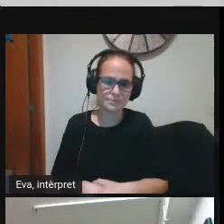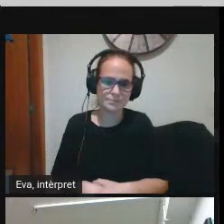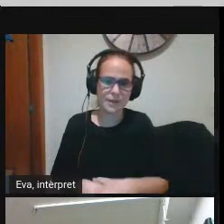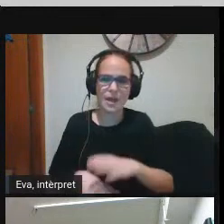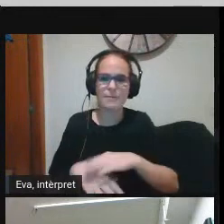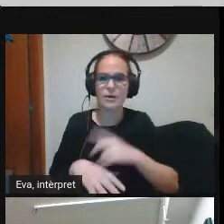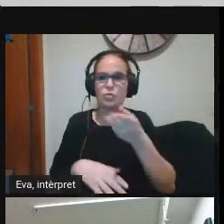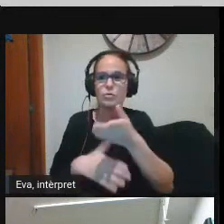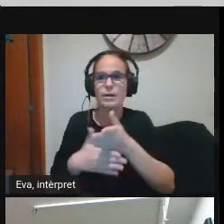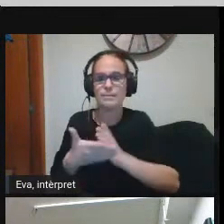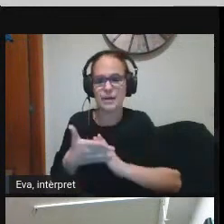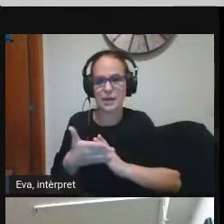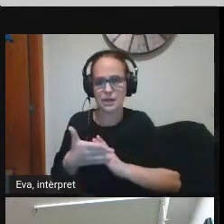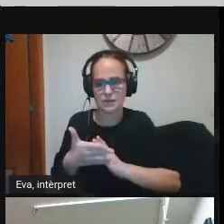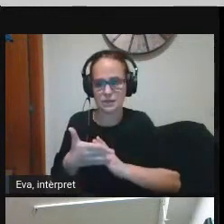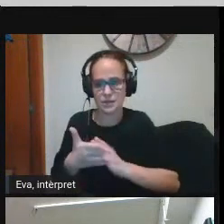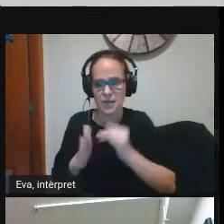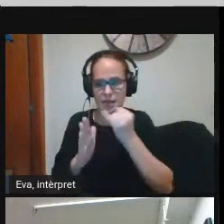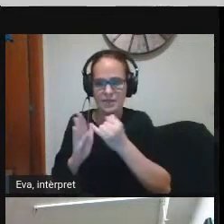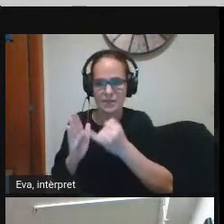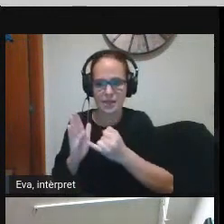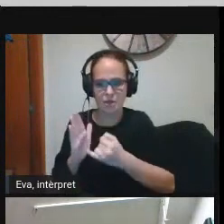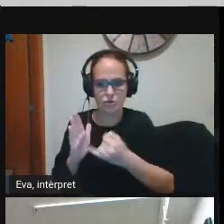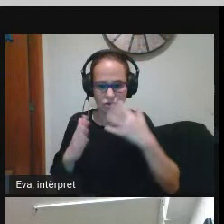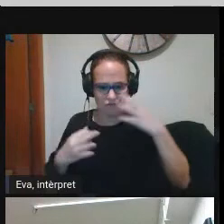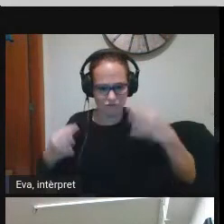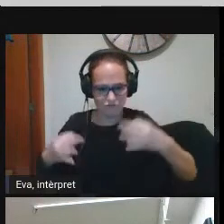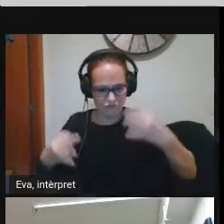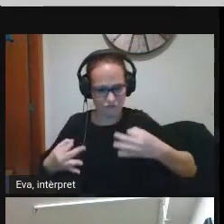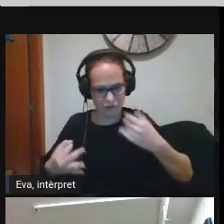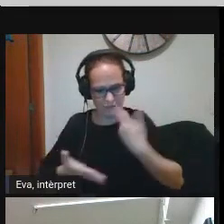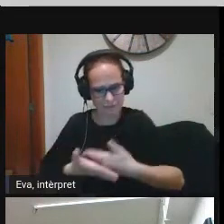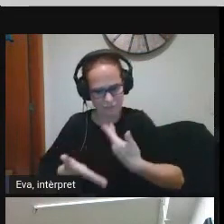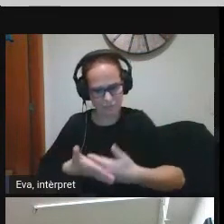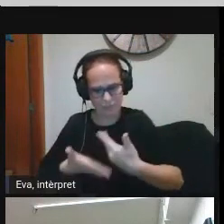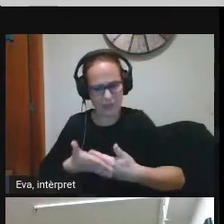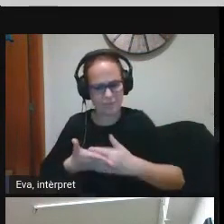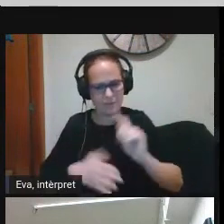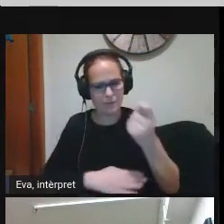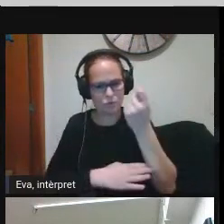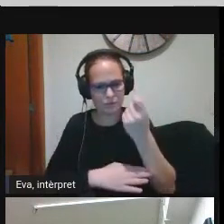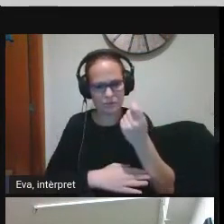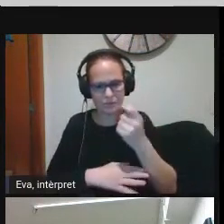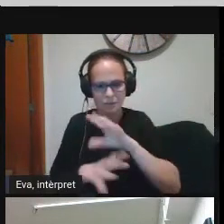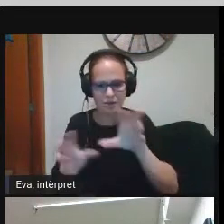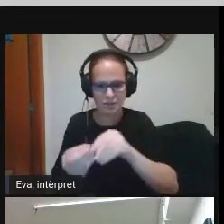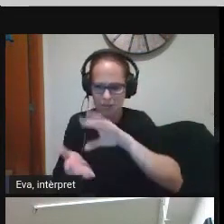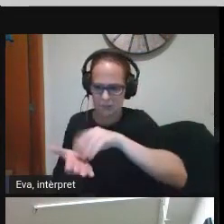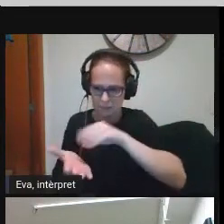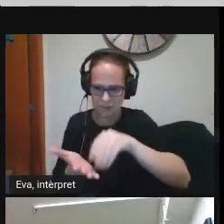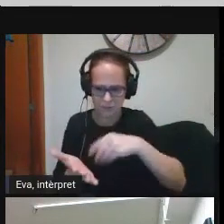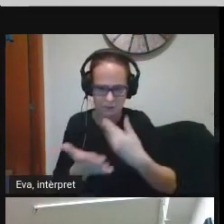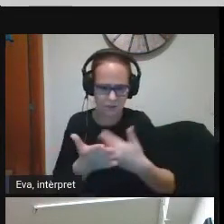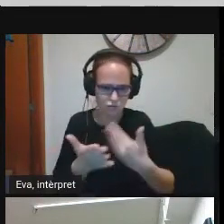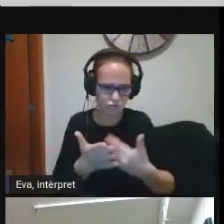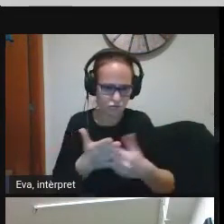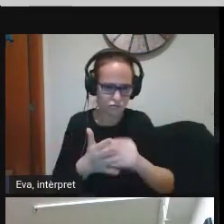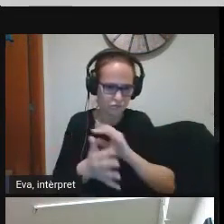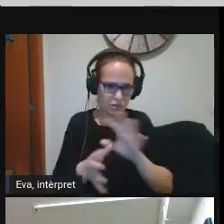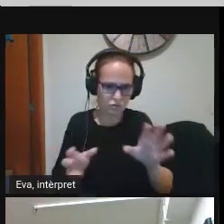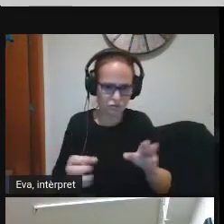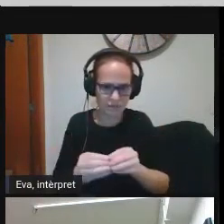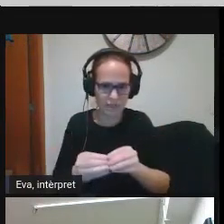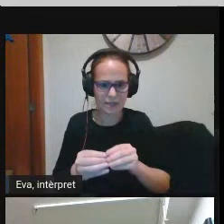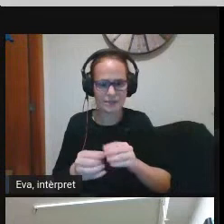aconseguir uns indicadors tangibles com són resultats com és el nivell de formació dels diferents sectors bàsicament